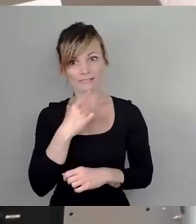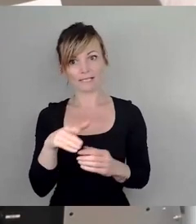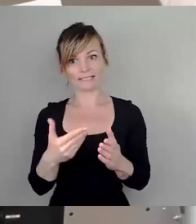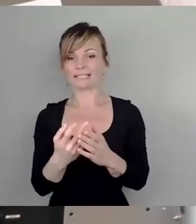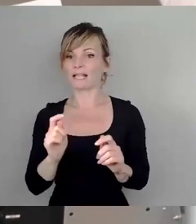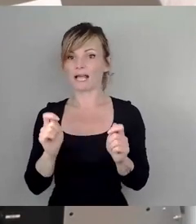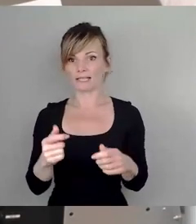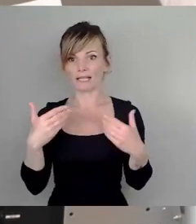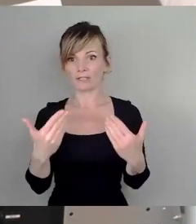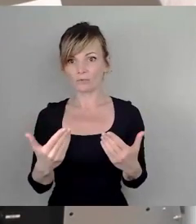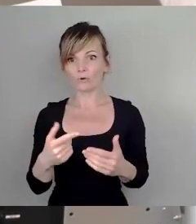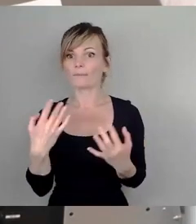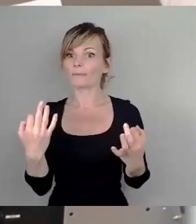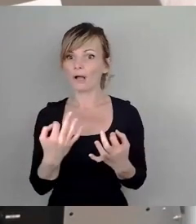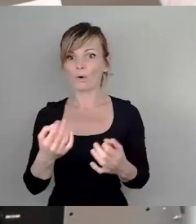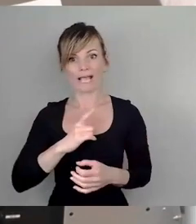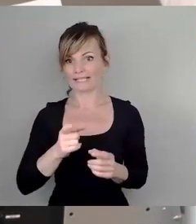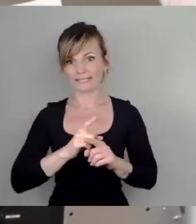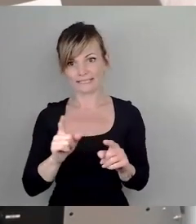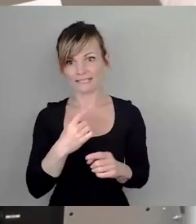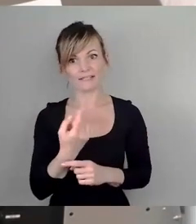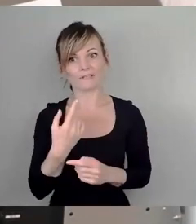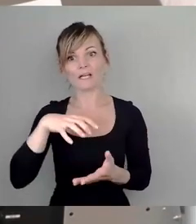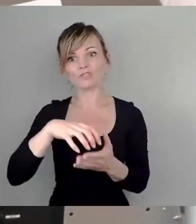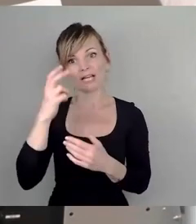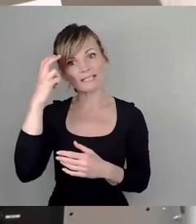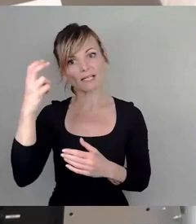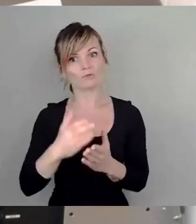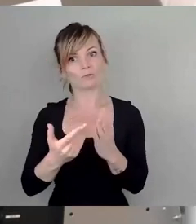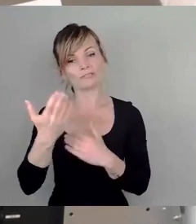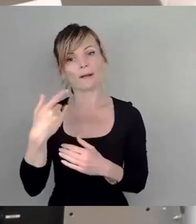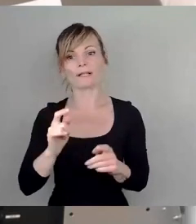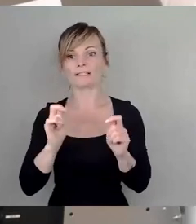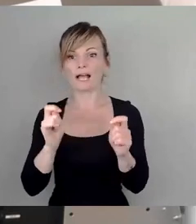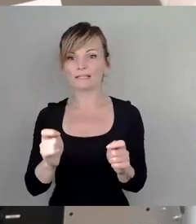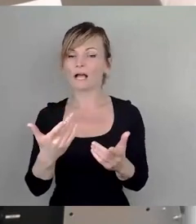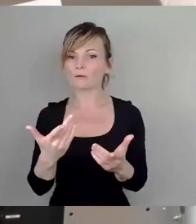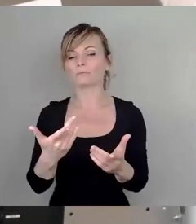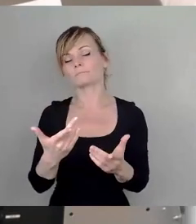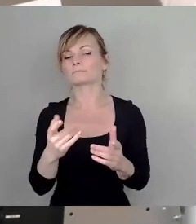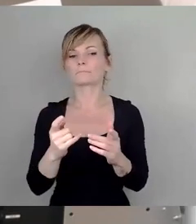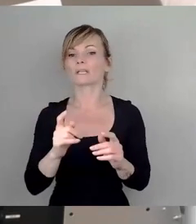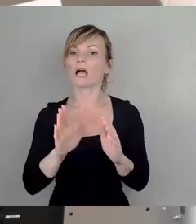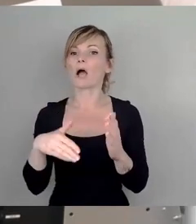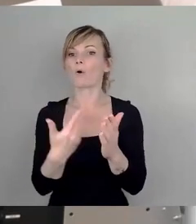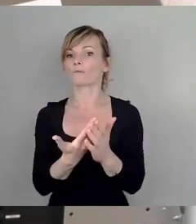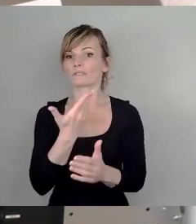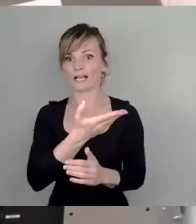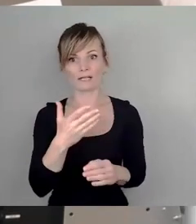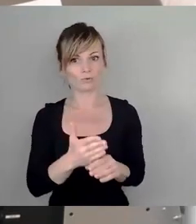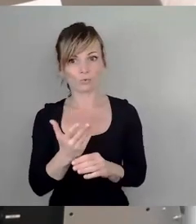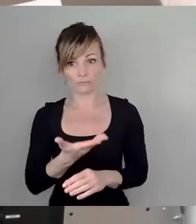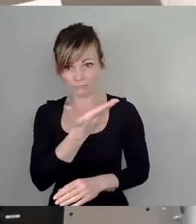Tisch liegt, braucht es eigentlich nicht, weil wir als Stadtrat schon mal einen entsprechenden Auftrag erteilt haben. Und